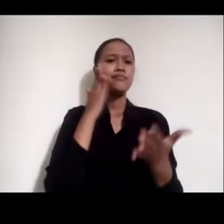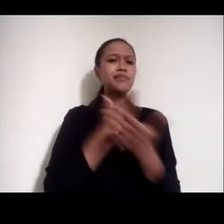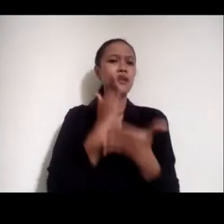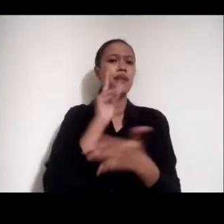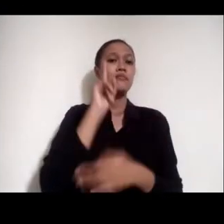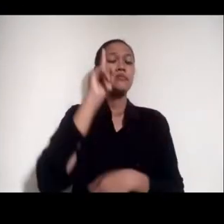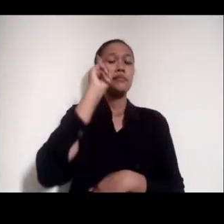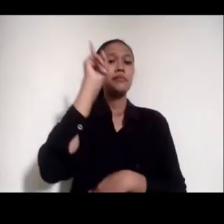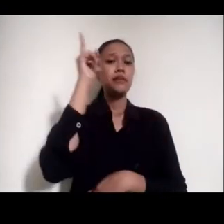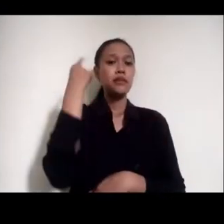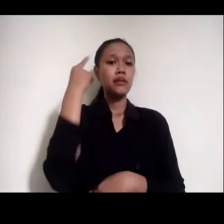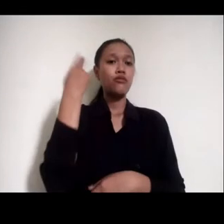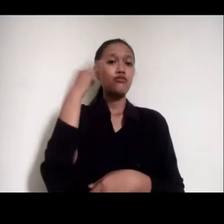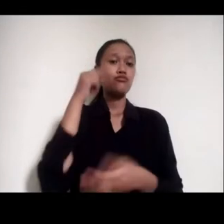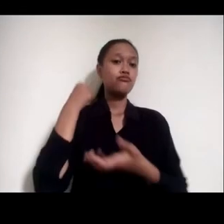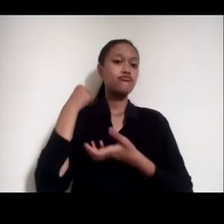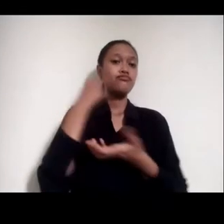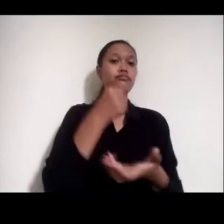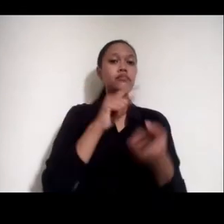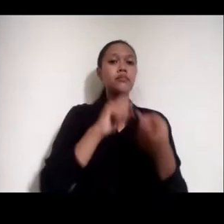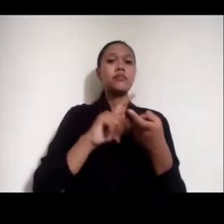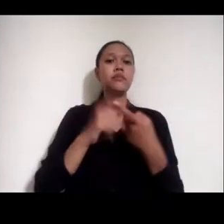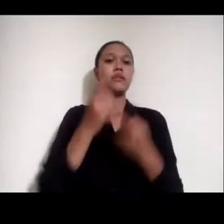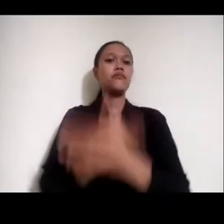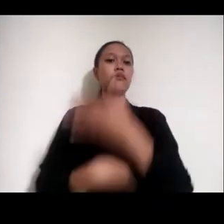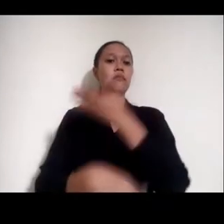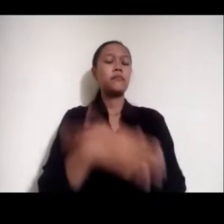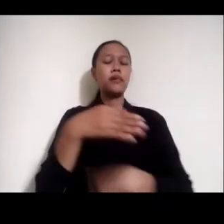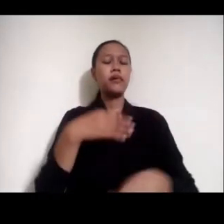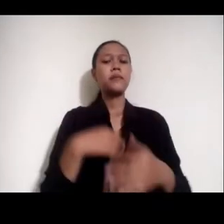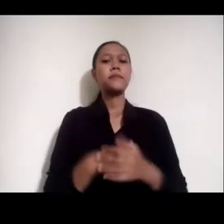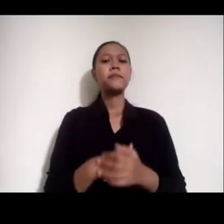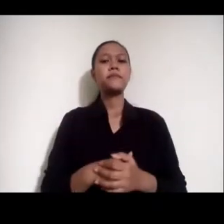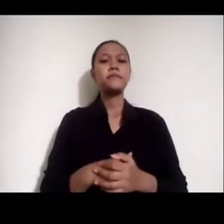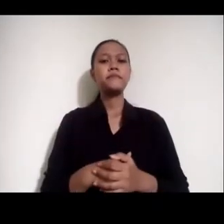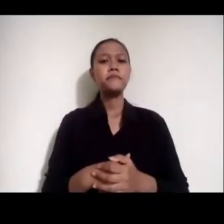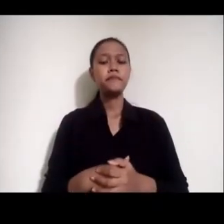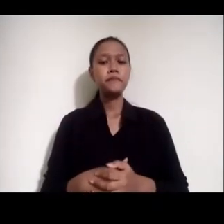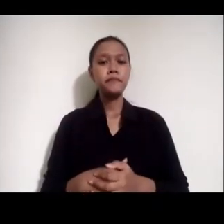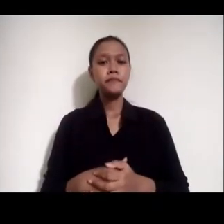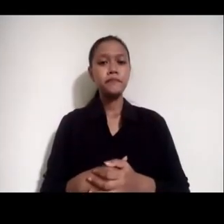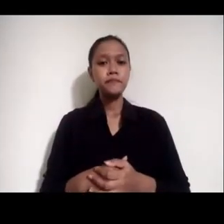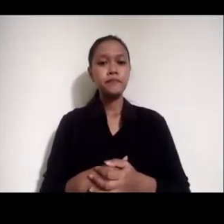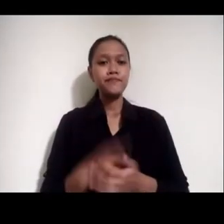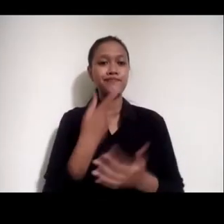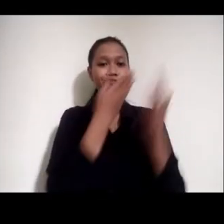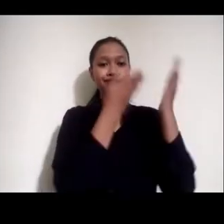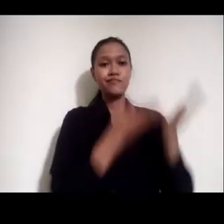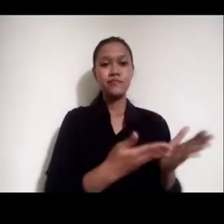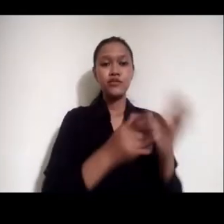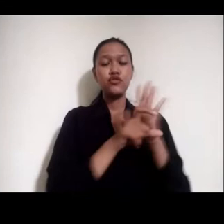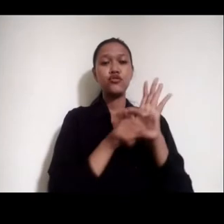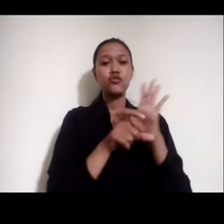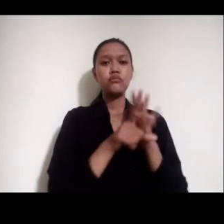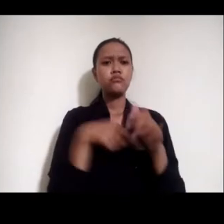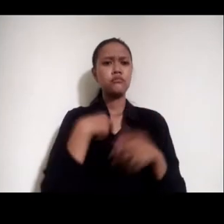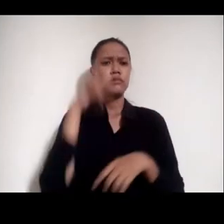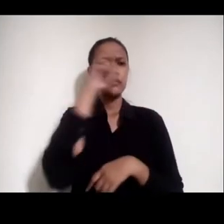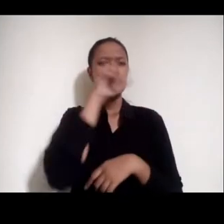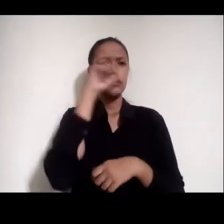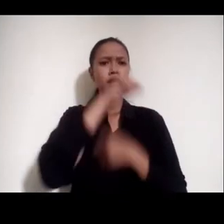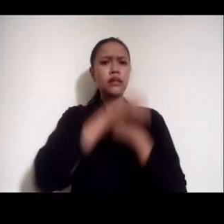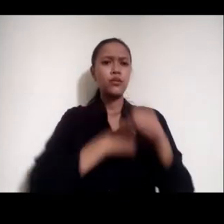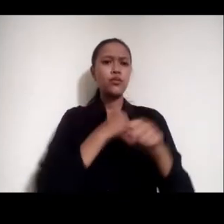Teman-teman Di fabel Untuk disabilitas Kita cukup Misalnya Ini contoh Yang aku cari Tahun